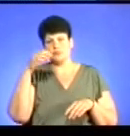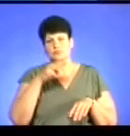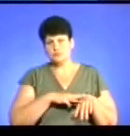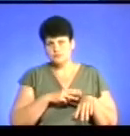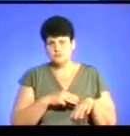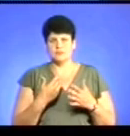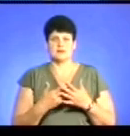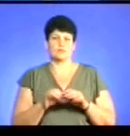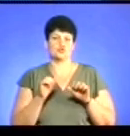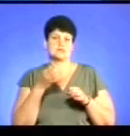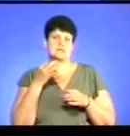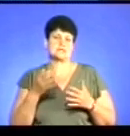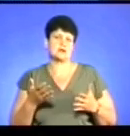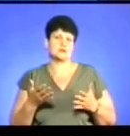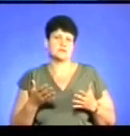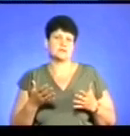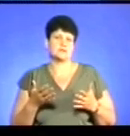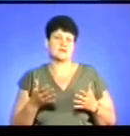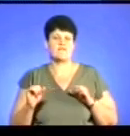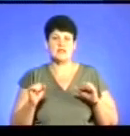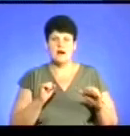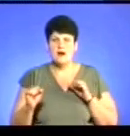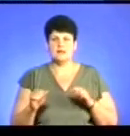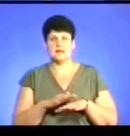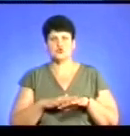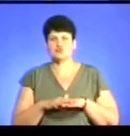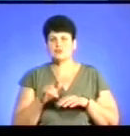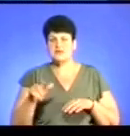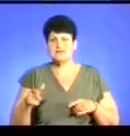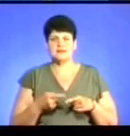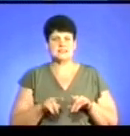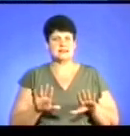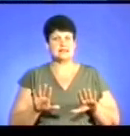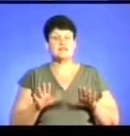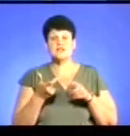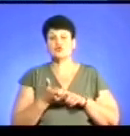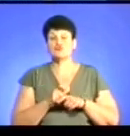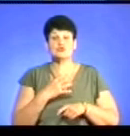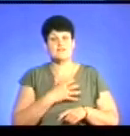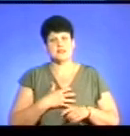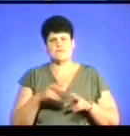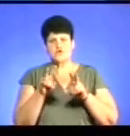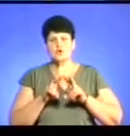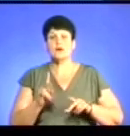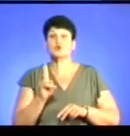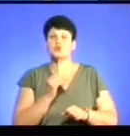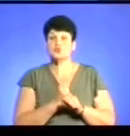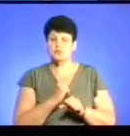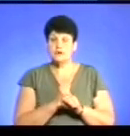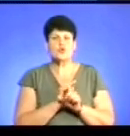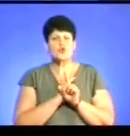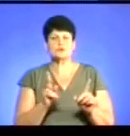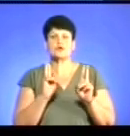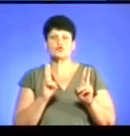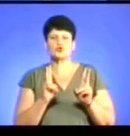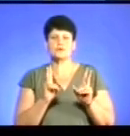для влади і для суспільства є надзвичайно важливими розібратися, хто це зробив, особливо хто